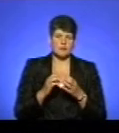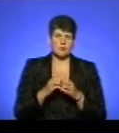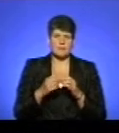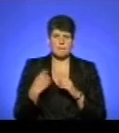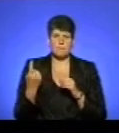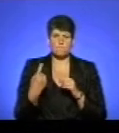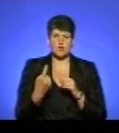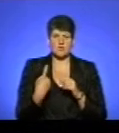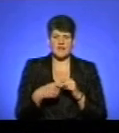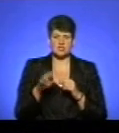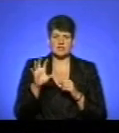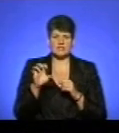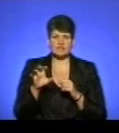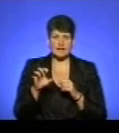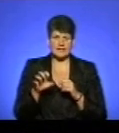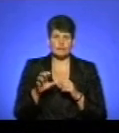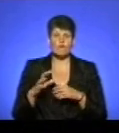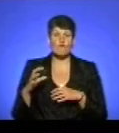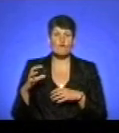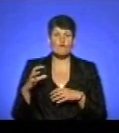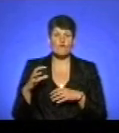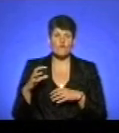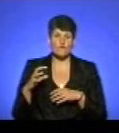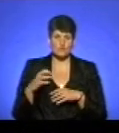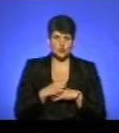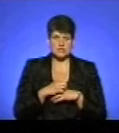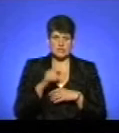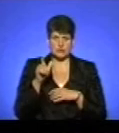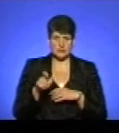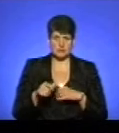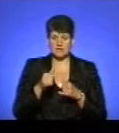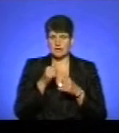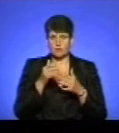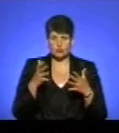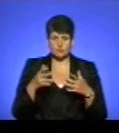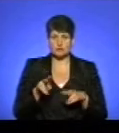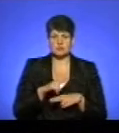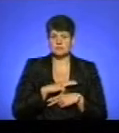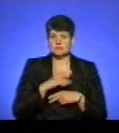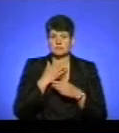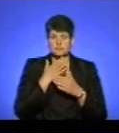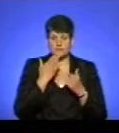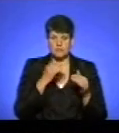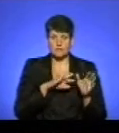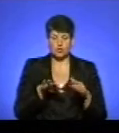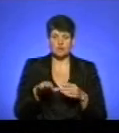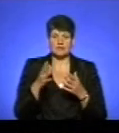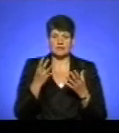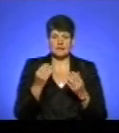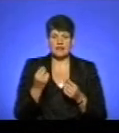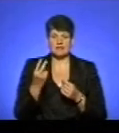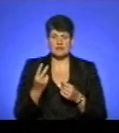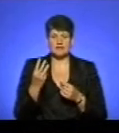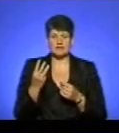бродячих тварин, вкусила людину, і ми не можемо, ну, вона не загинула, скажімо, проходить день, два, три, п'ять,